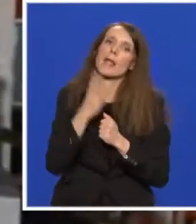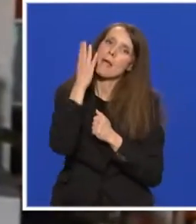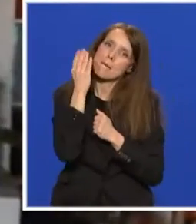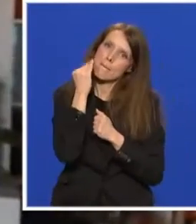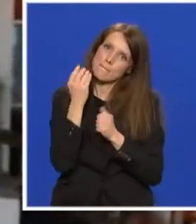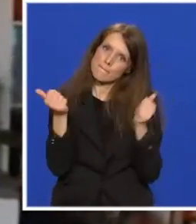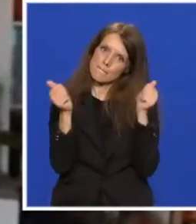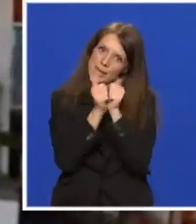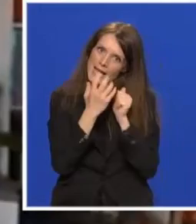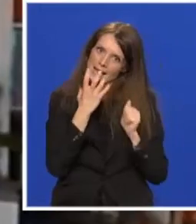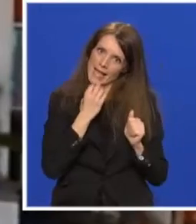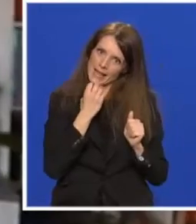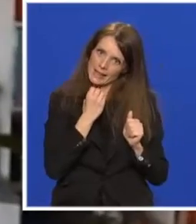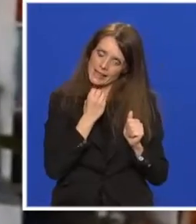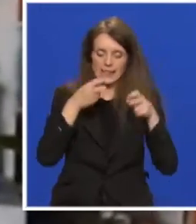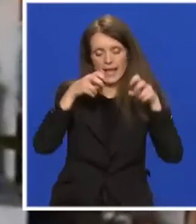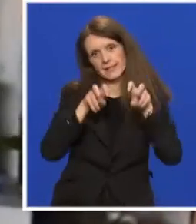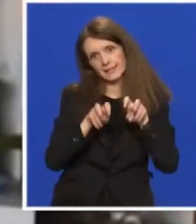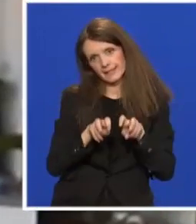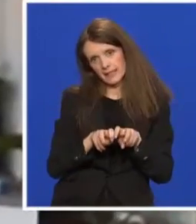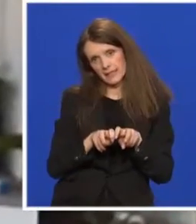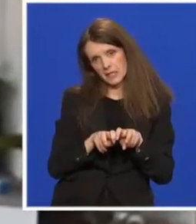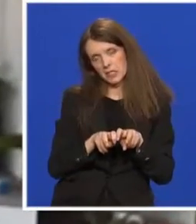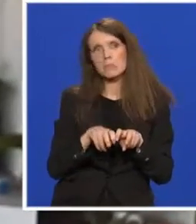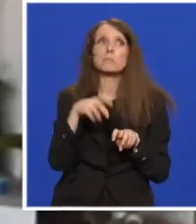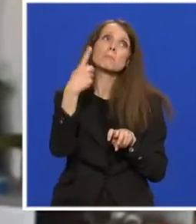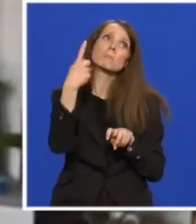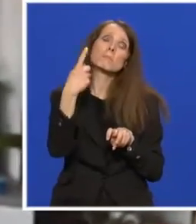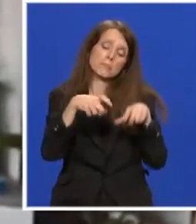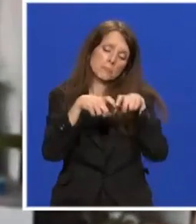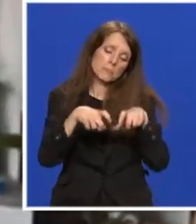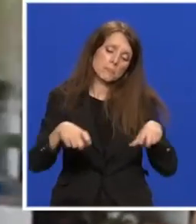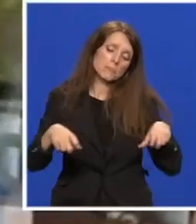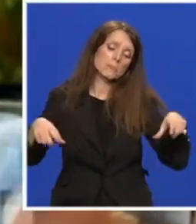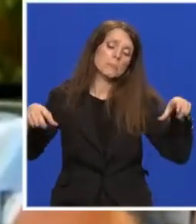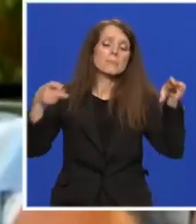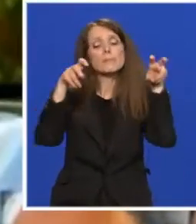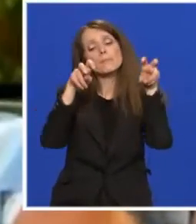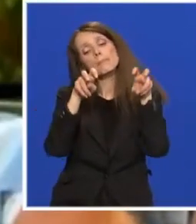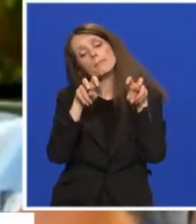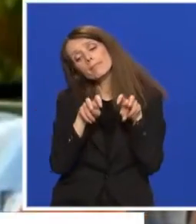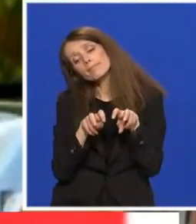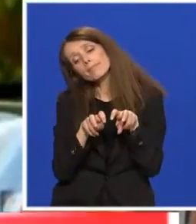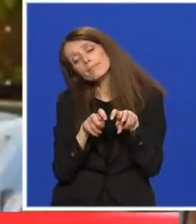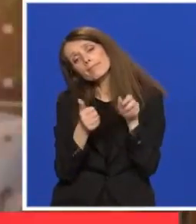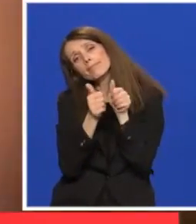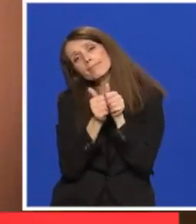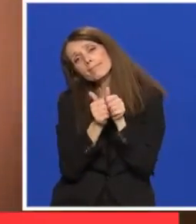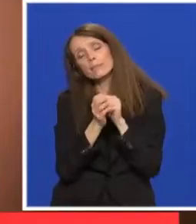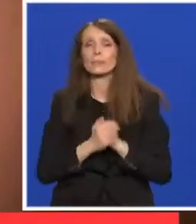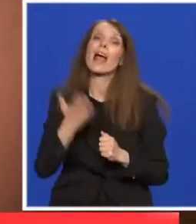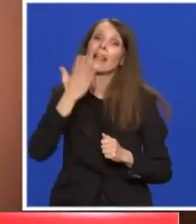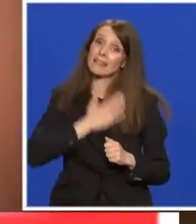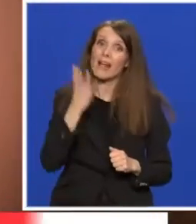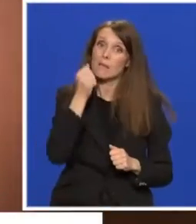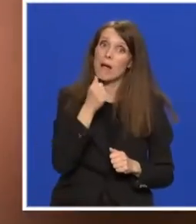sedi u nekom parku na klupi. Dragi